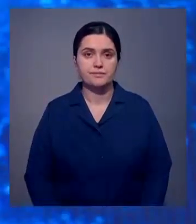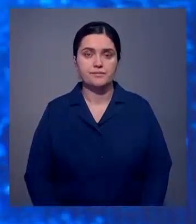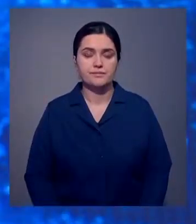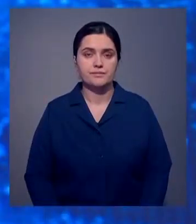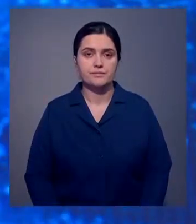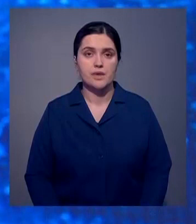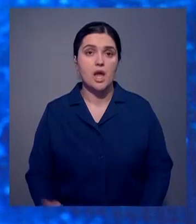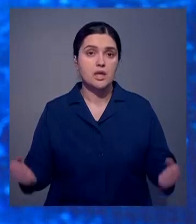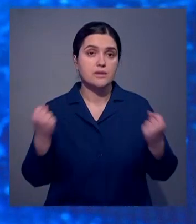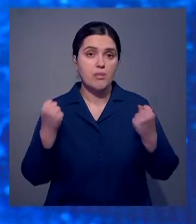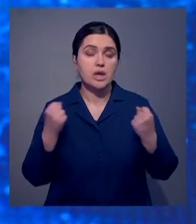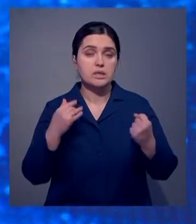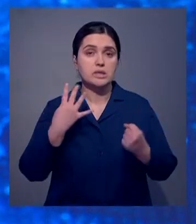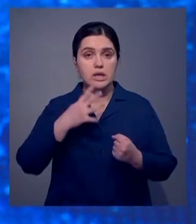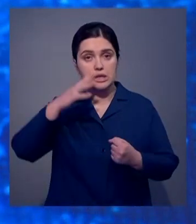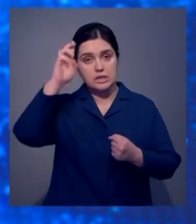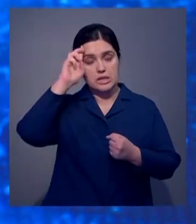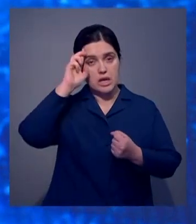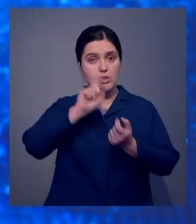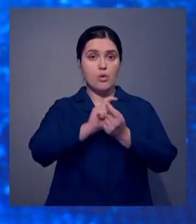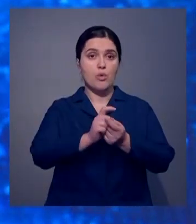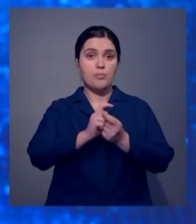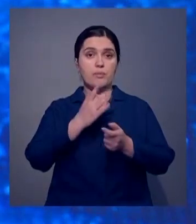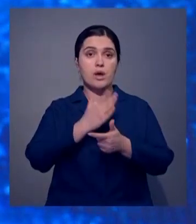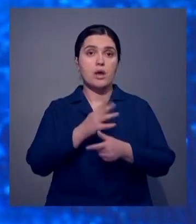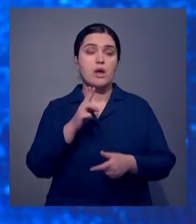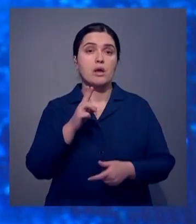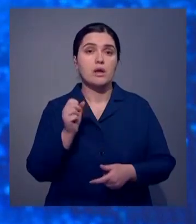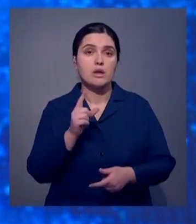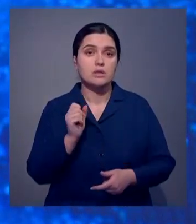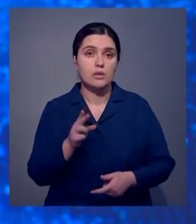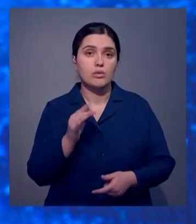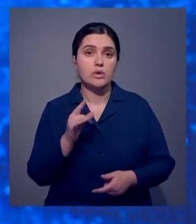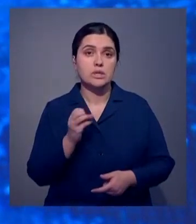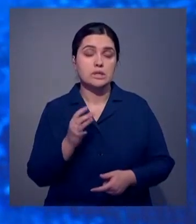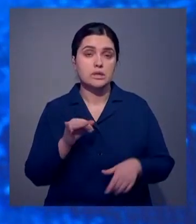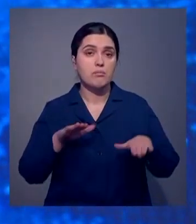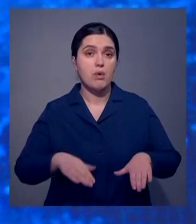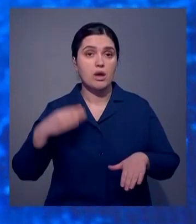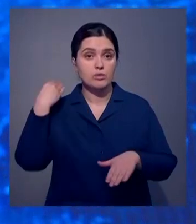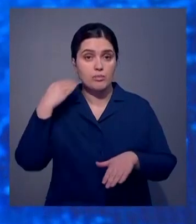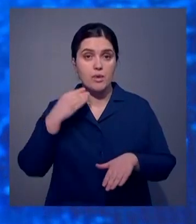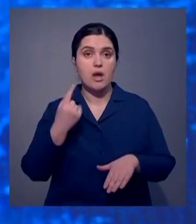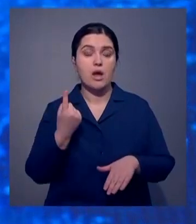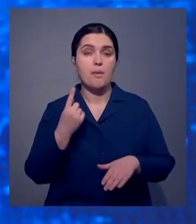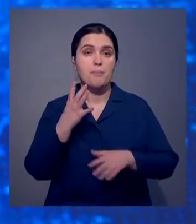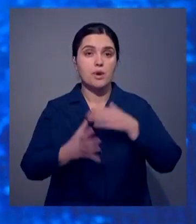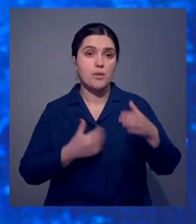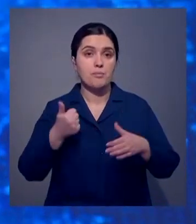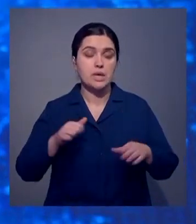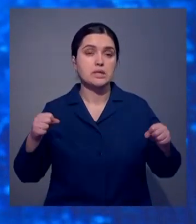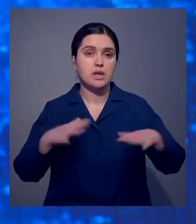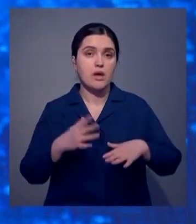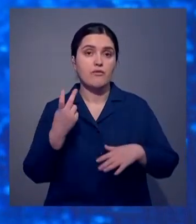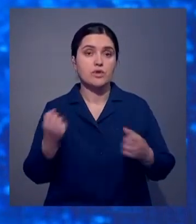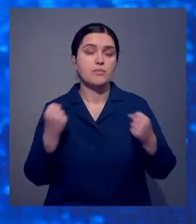Лучшие борцы 40 стран принимают участие в чемпионате мира по Казак-Куресе, который проходит в Актобе. На мировое первенство съехались